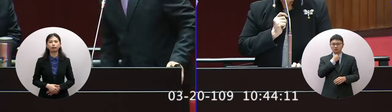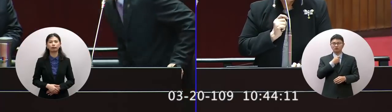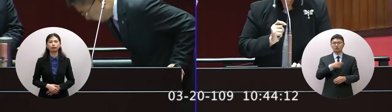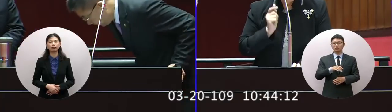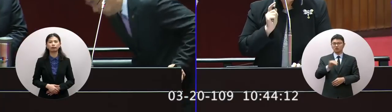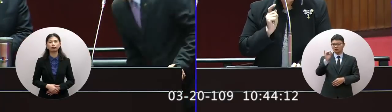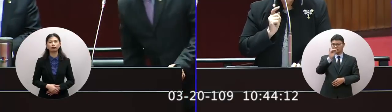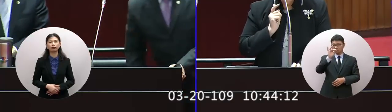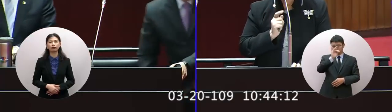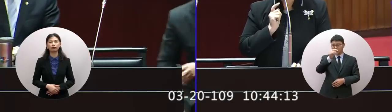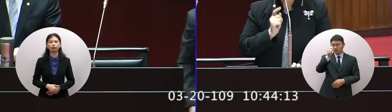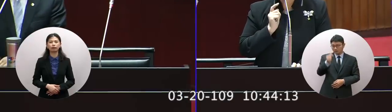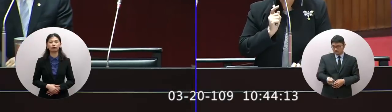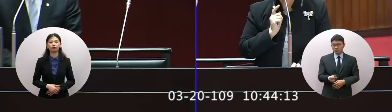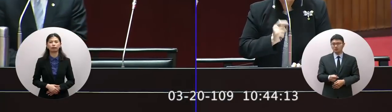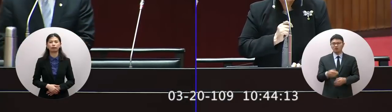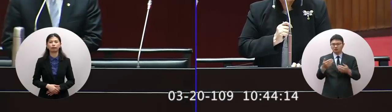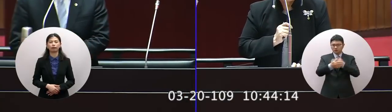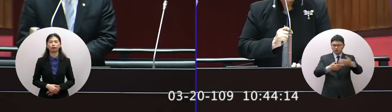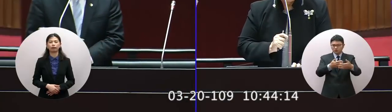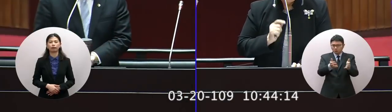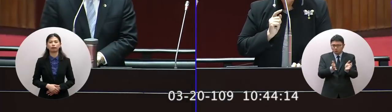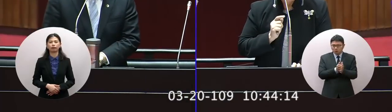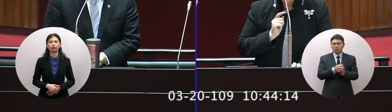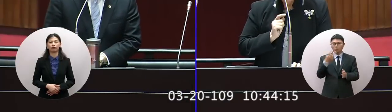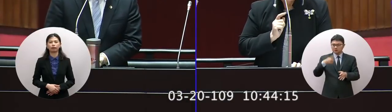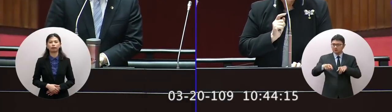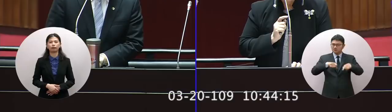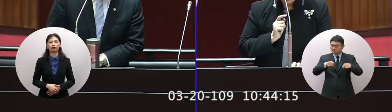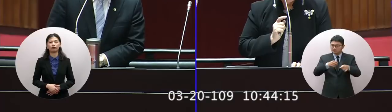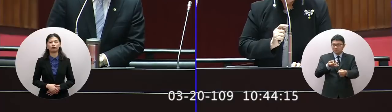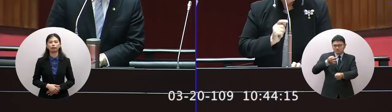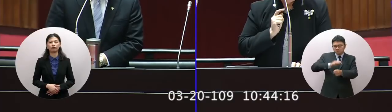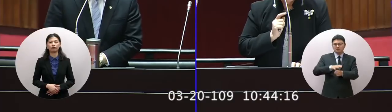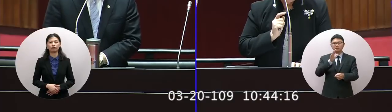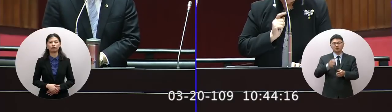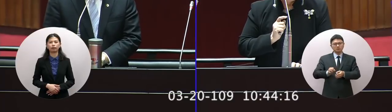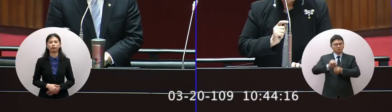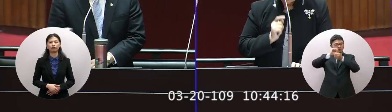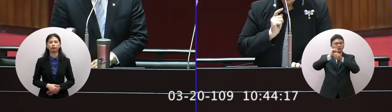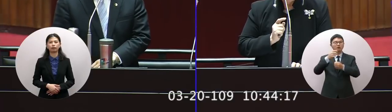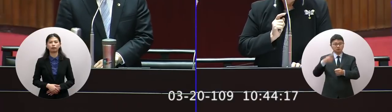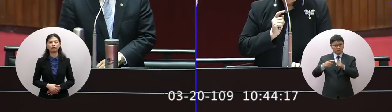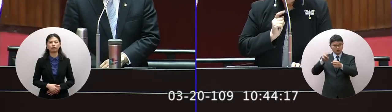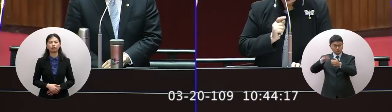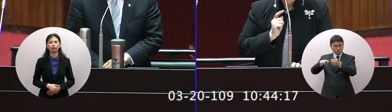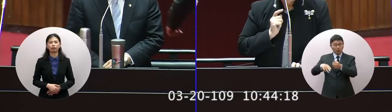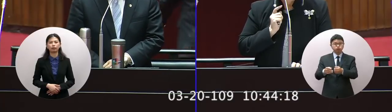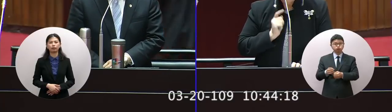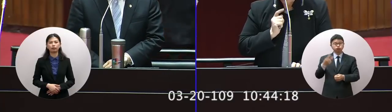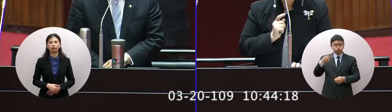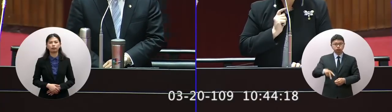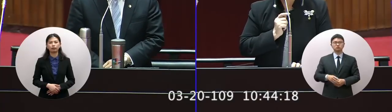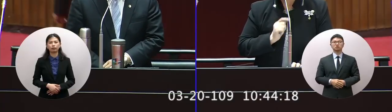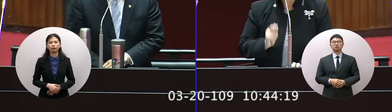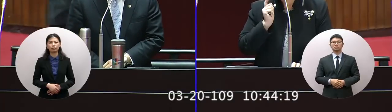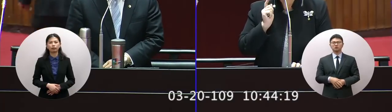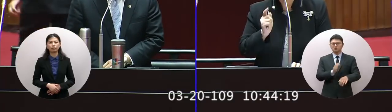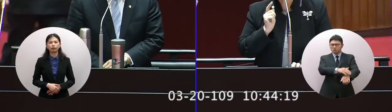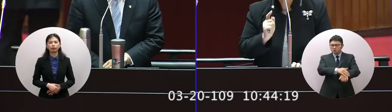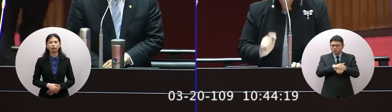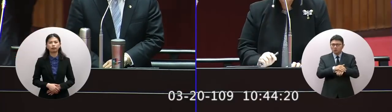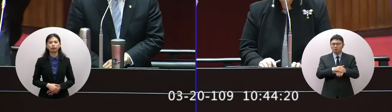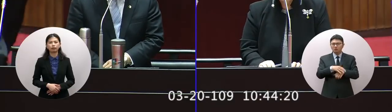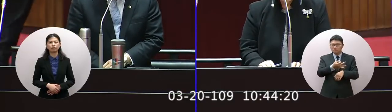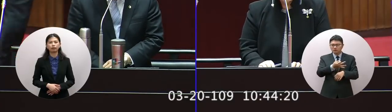要穩定產業交通部要推出加碼方案除了人才培訓案以外 還加碼還要加放救命錢